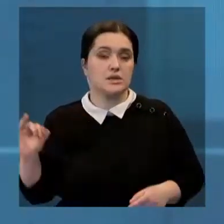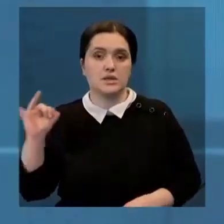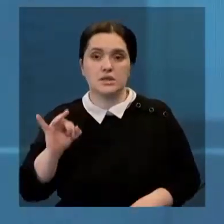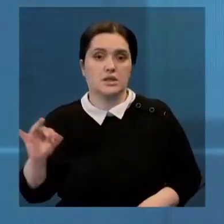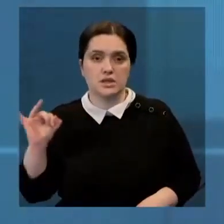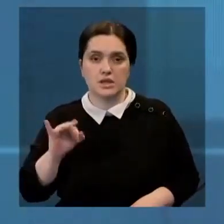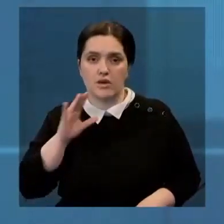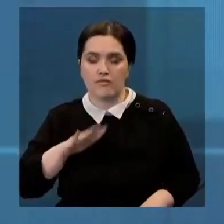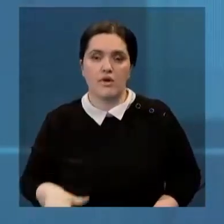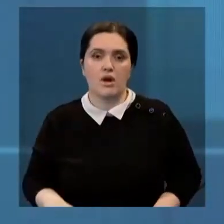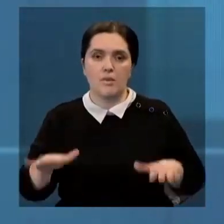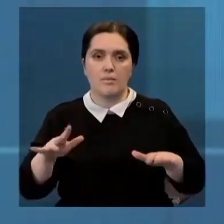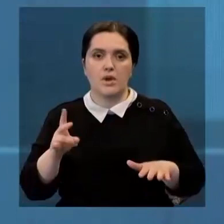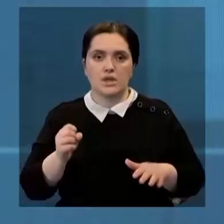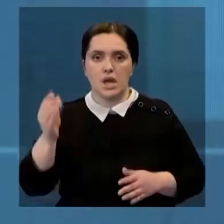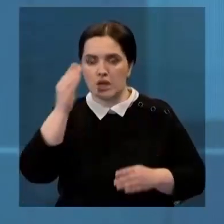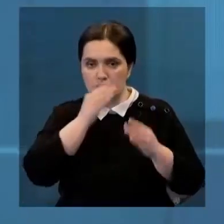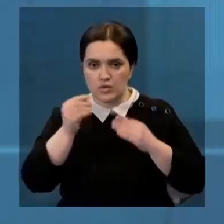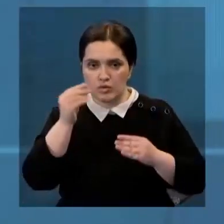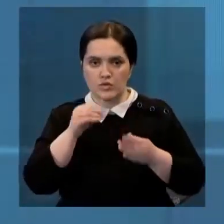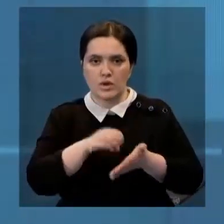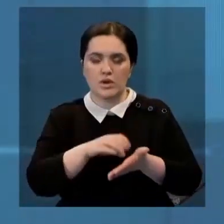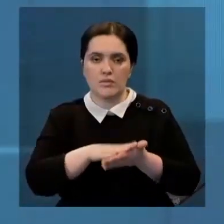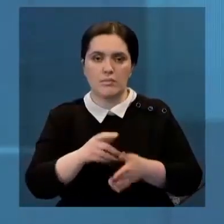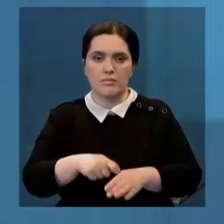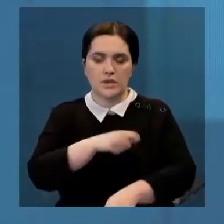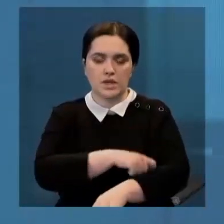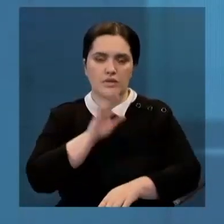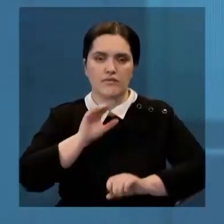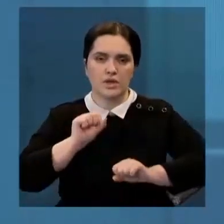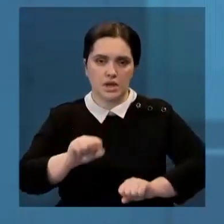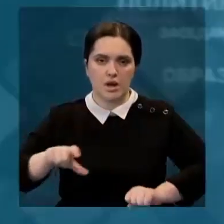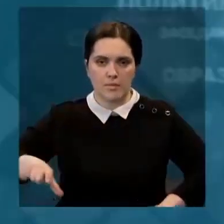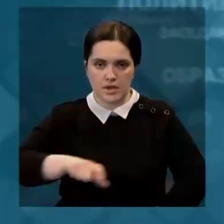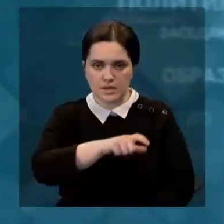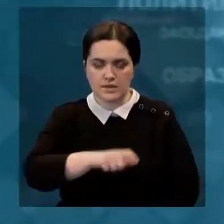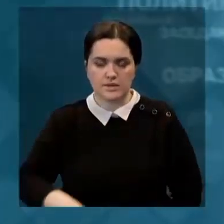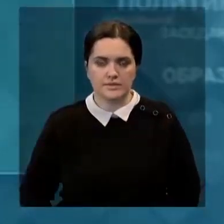максимум подъема воды, а не на искусственно отмеченные метры водоохранной полосы.